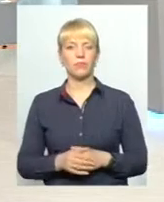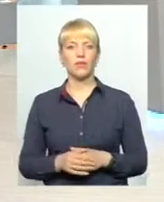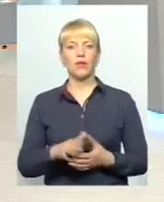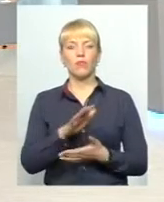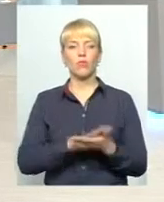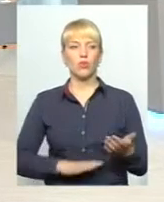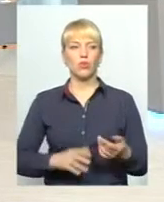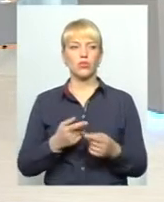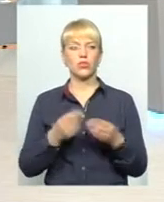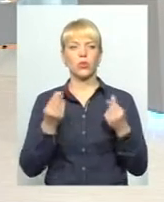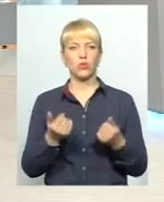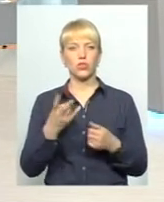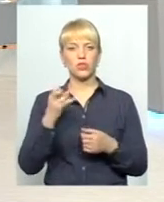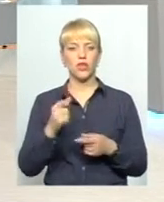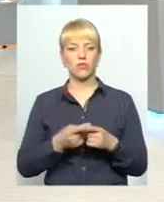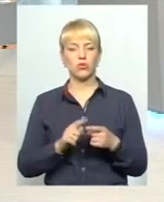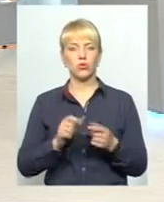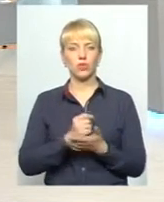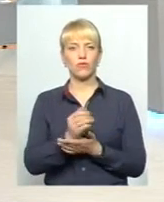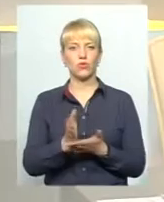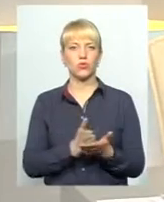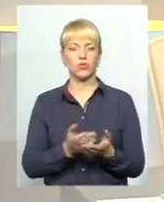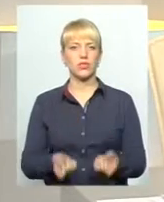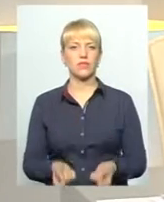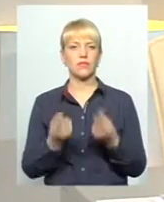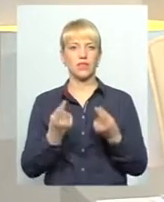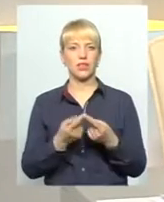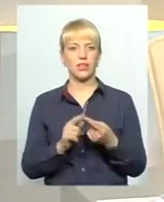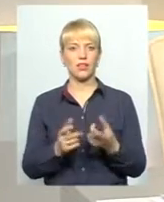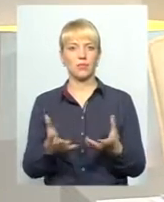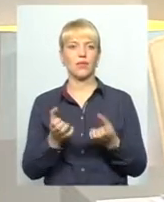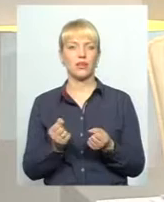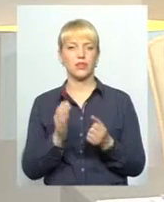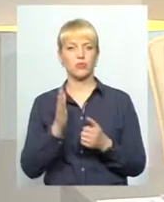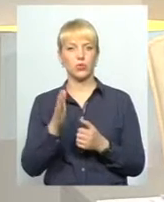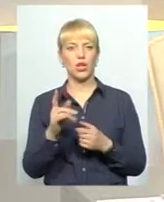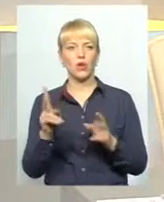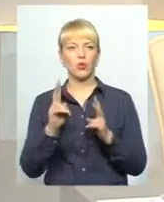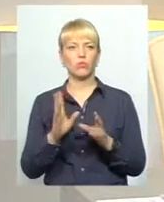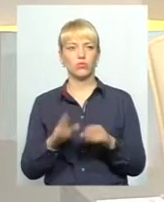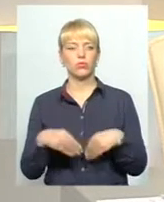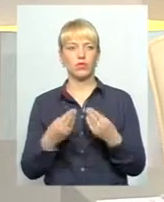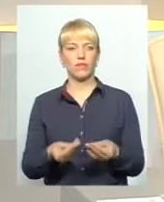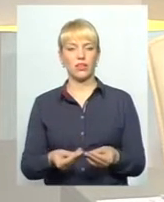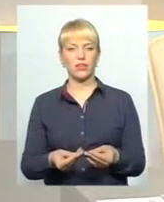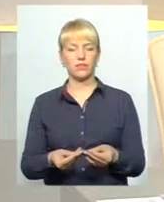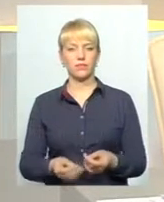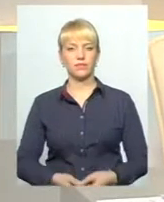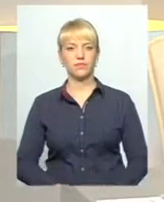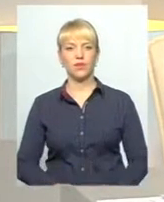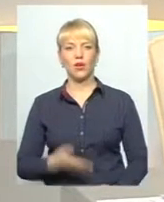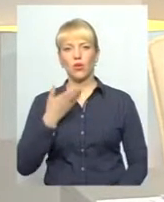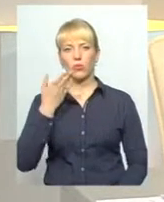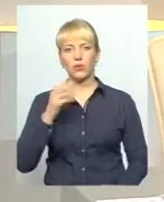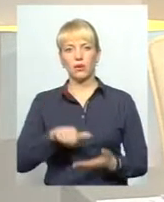Продовження. Гроші на ту інфраструктуру, звідки їх братимуть і кому даватимуть? В коментарі прем'єр